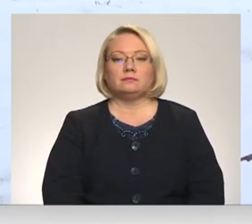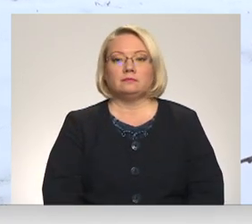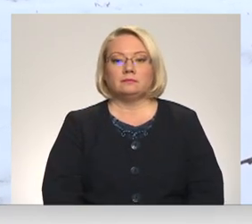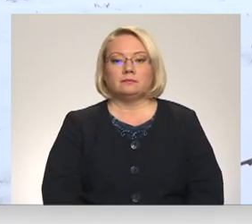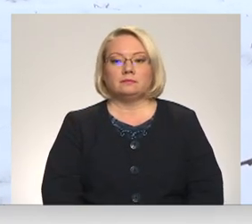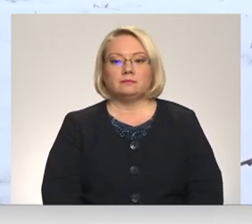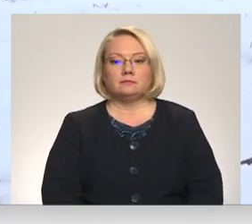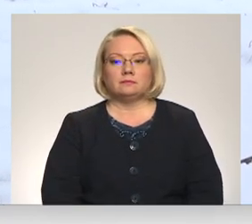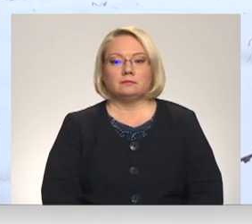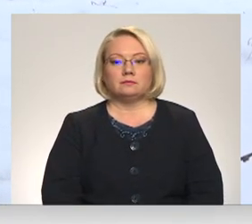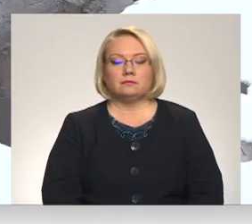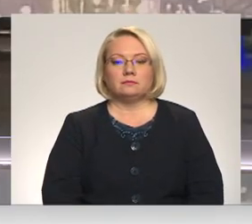Grenovičs, TV9, Pakalni.